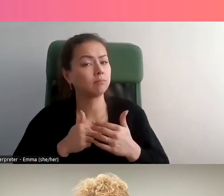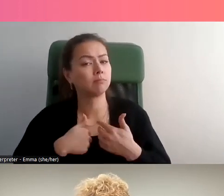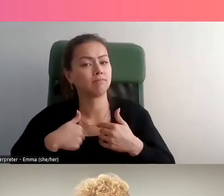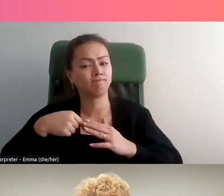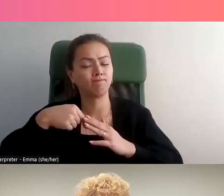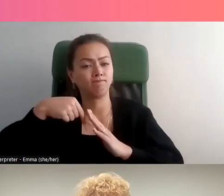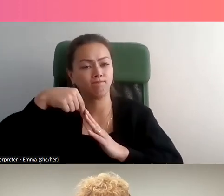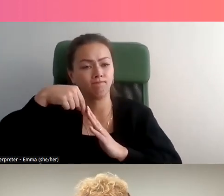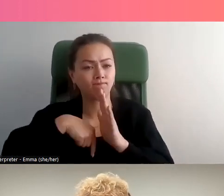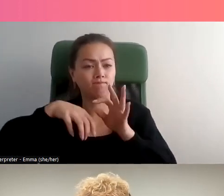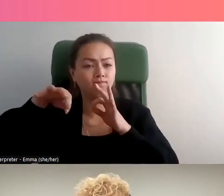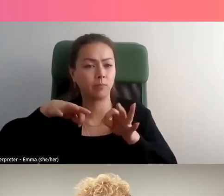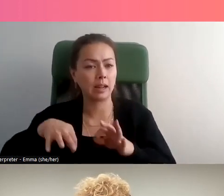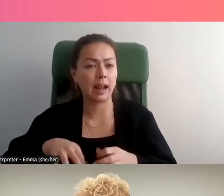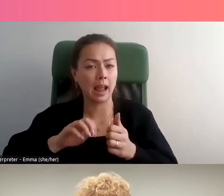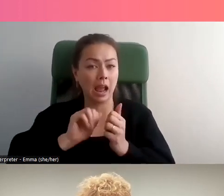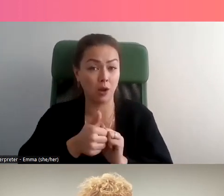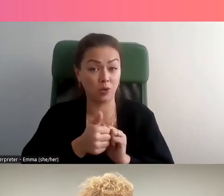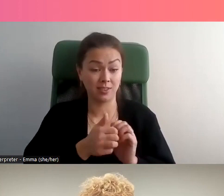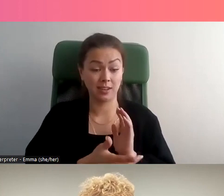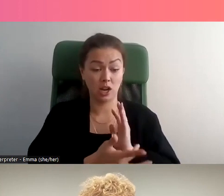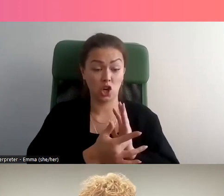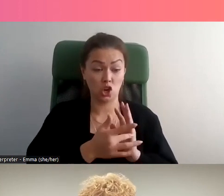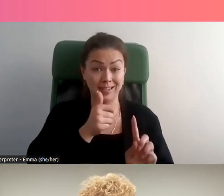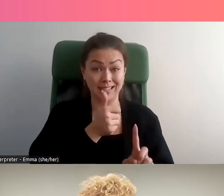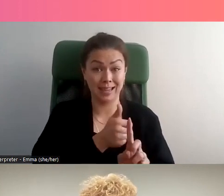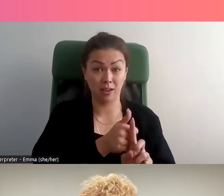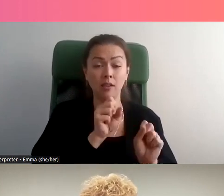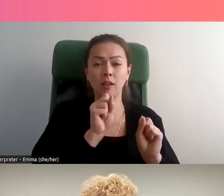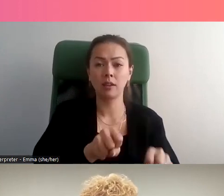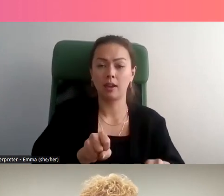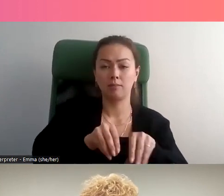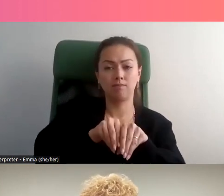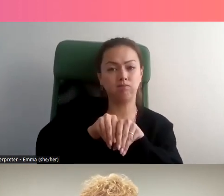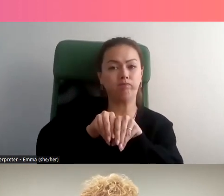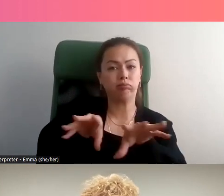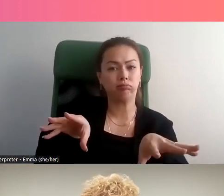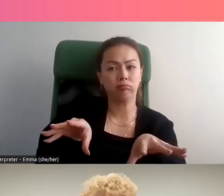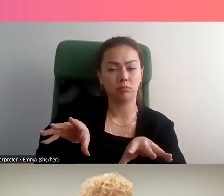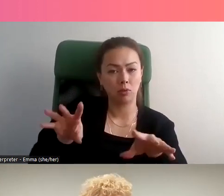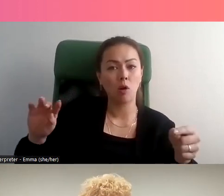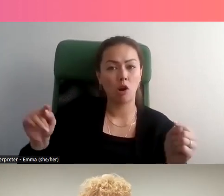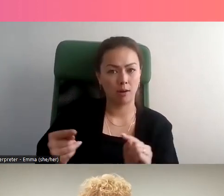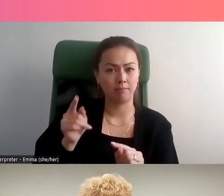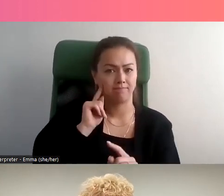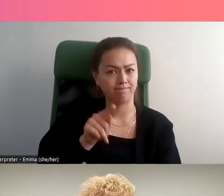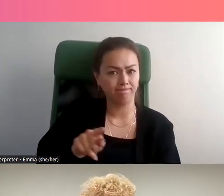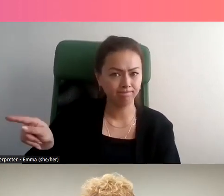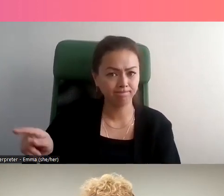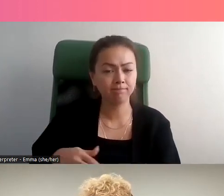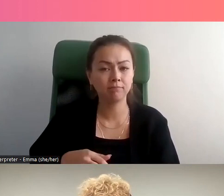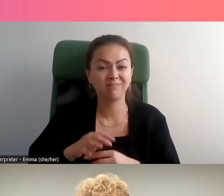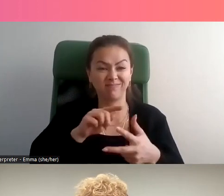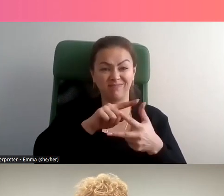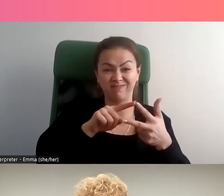faire une ventilation. La manière dont la technologie peut faciliter les méfaits. Dès que noté par